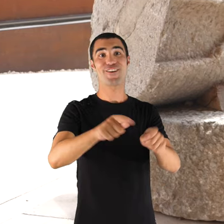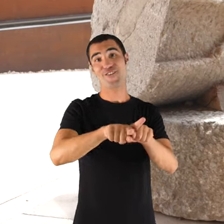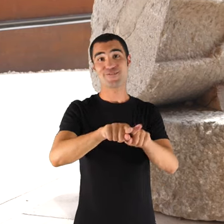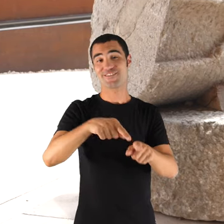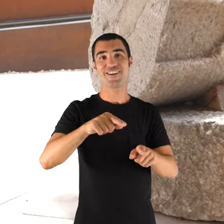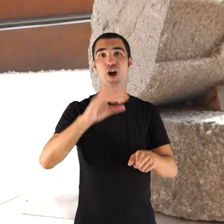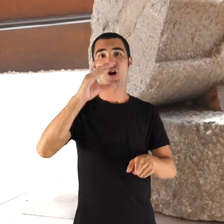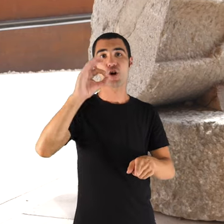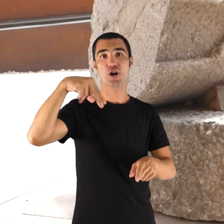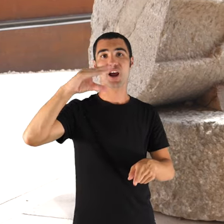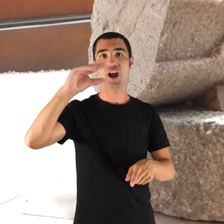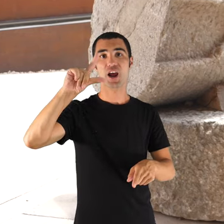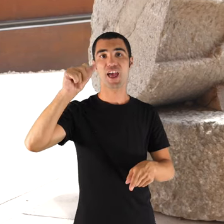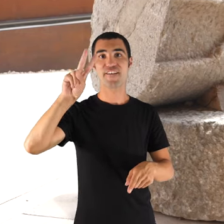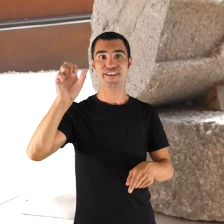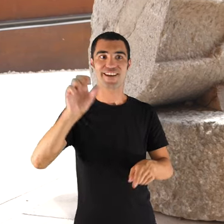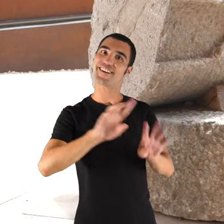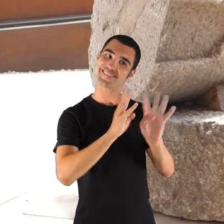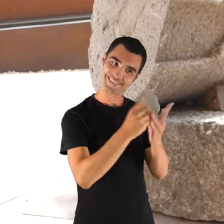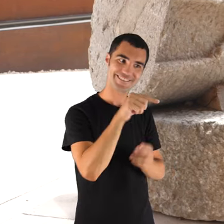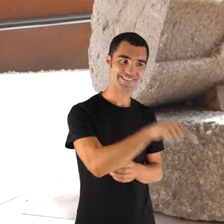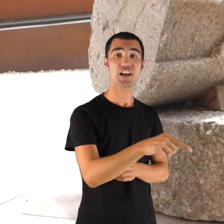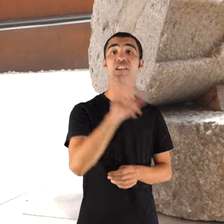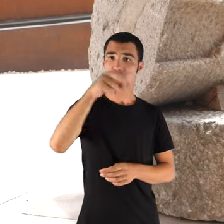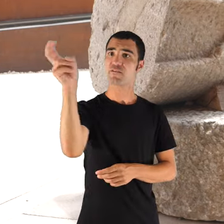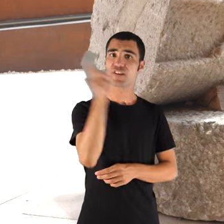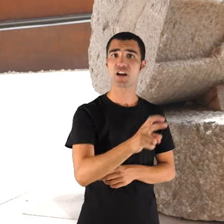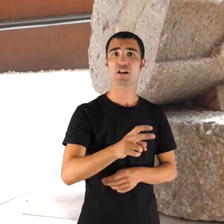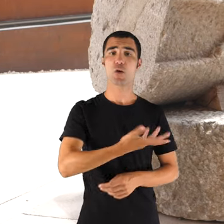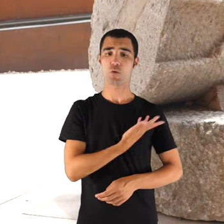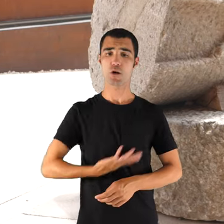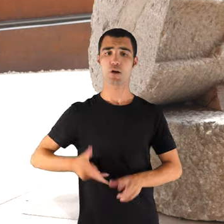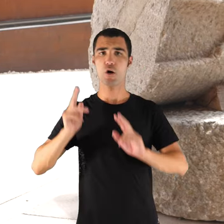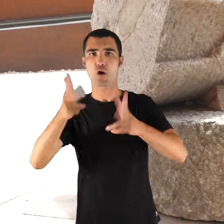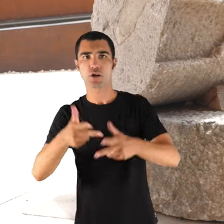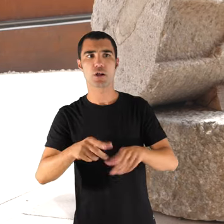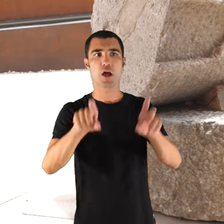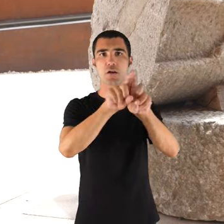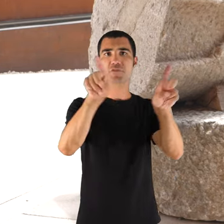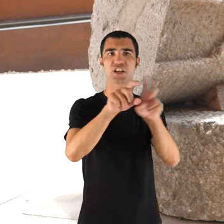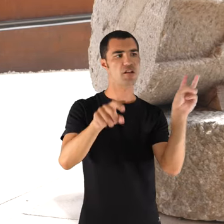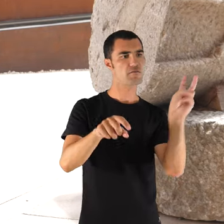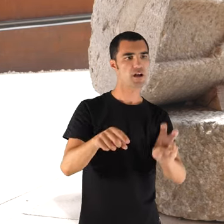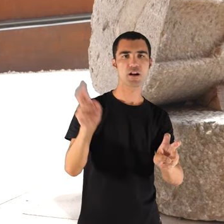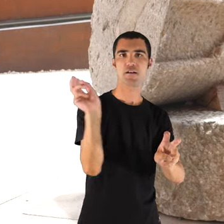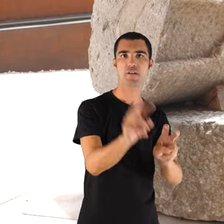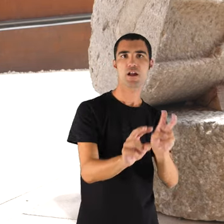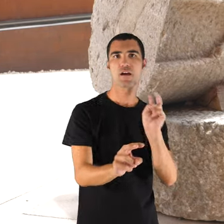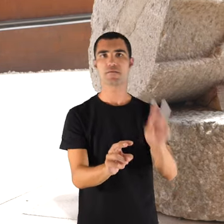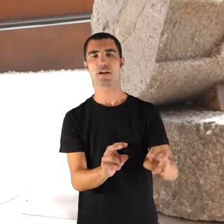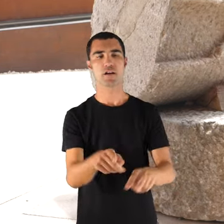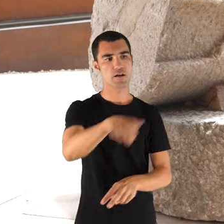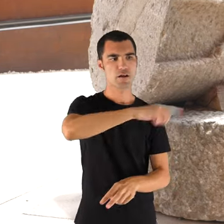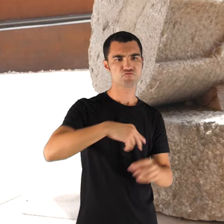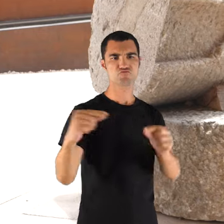col cotaler, altres empresaris i allà se